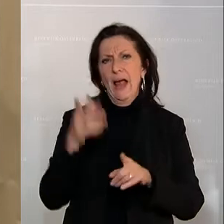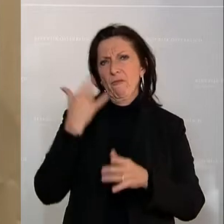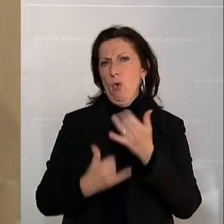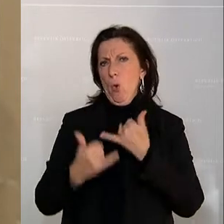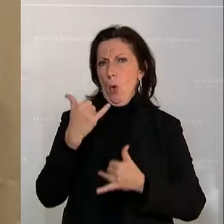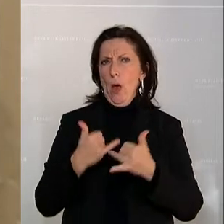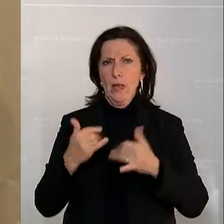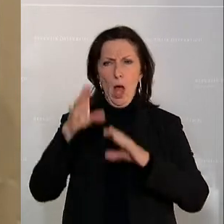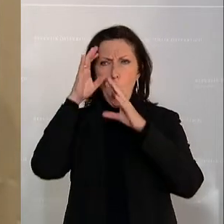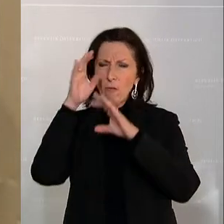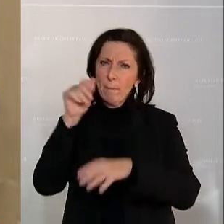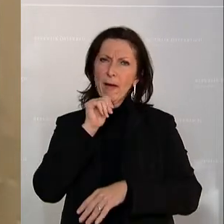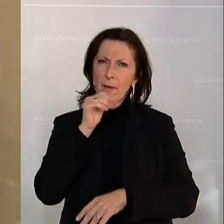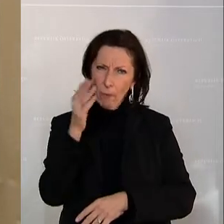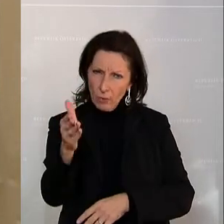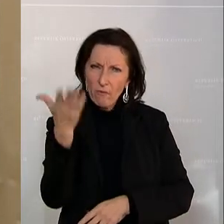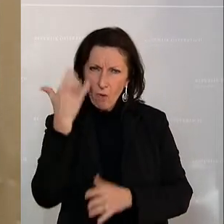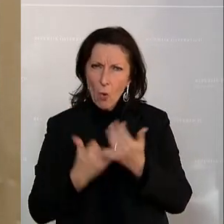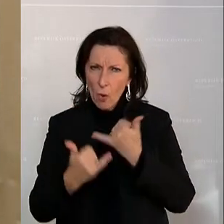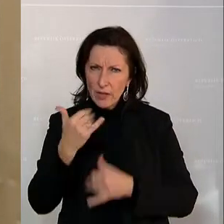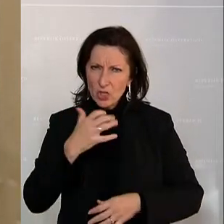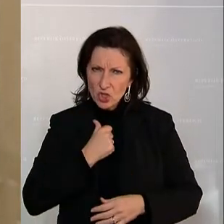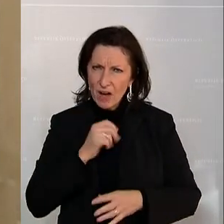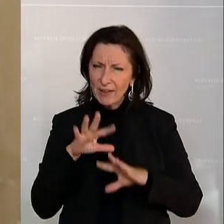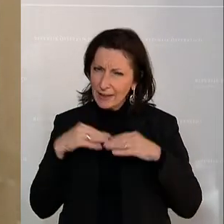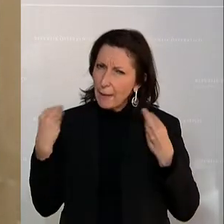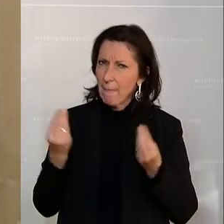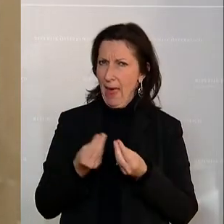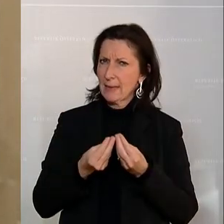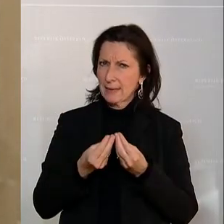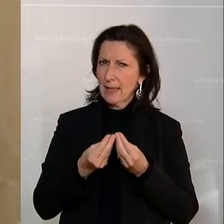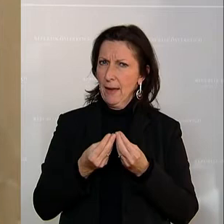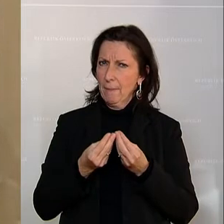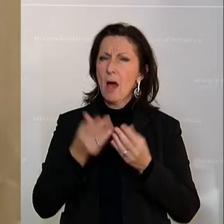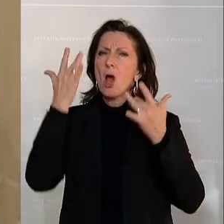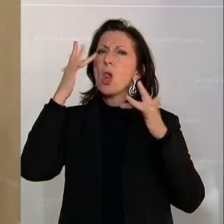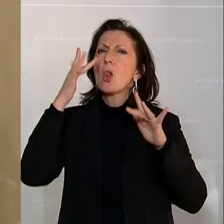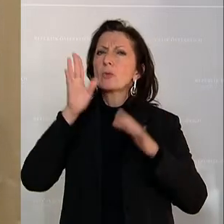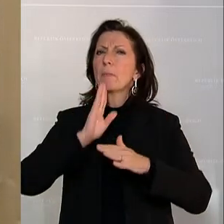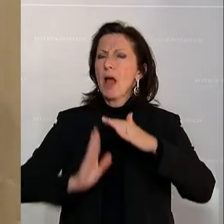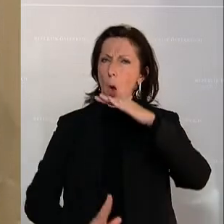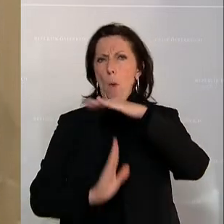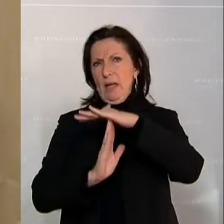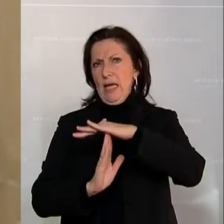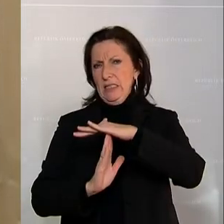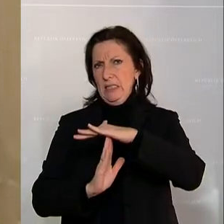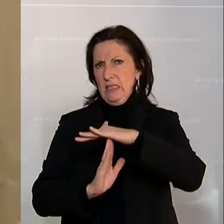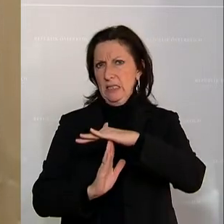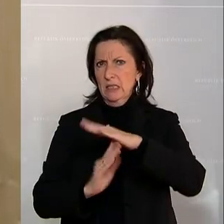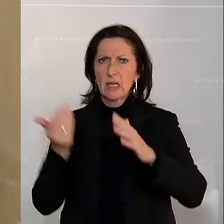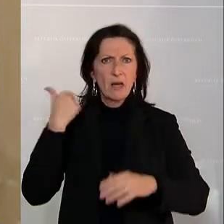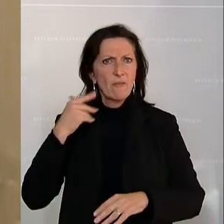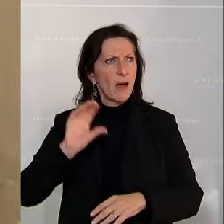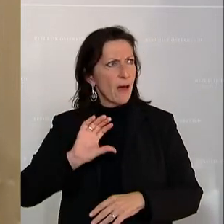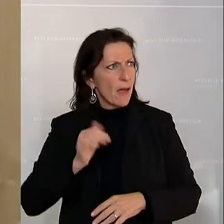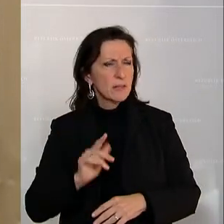ÖVP und Grüne, und Sie erinnern sich, im Vorjahr ist es gelungen, hier gemeinsam eine Begrenzung der Luxuspensionen angepasst an die maximale